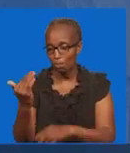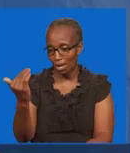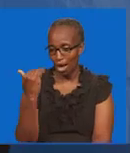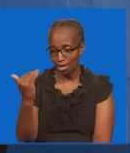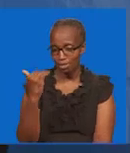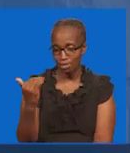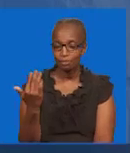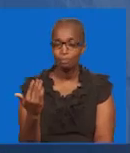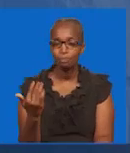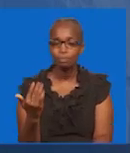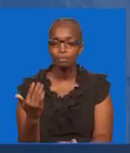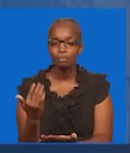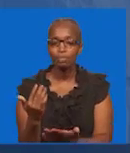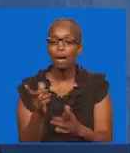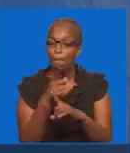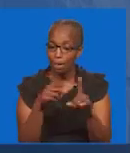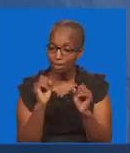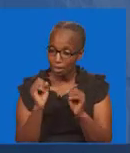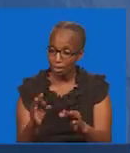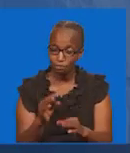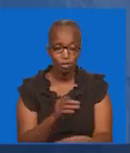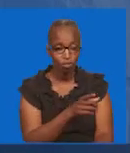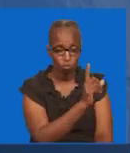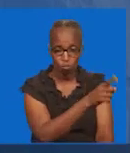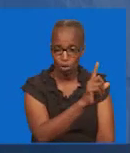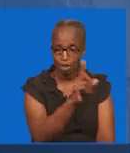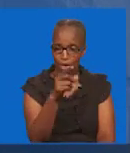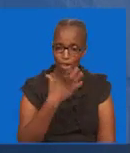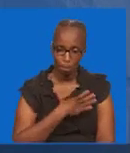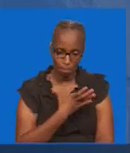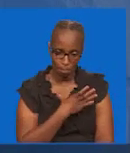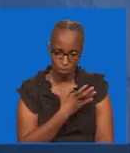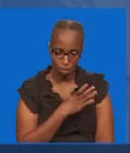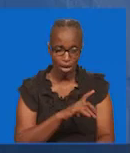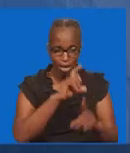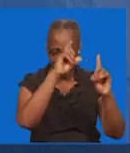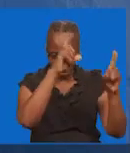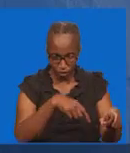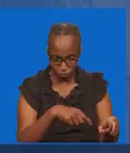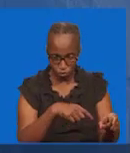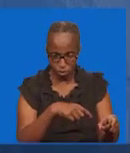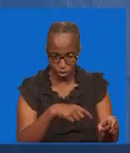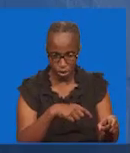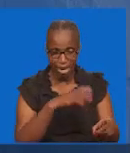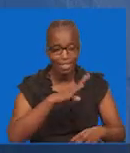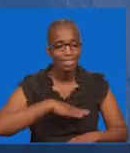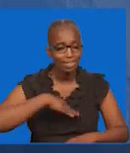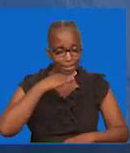Utaweza Kuwa honu Na wakatae Na wakufia Katika hiyo dhambi Basi Utakuwa